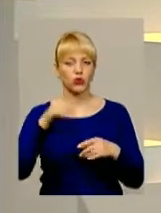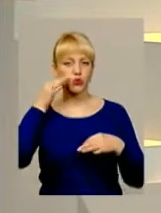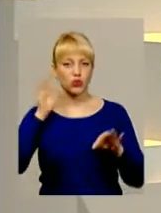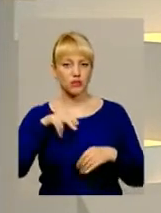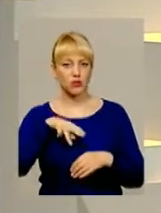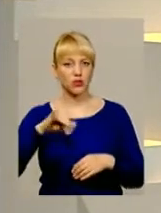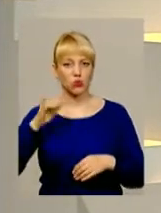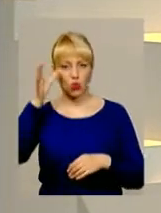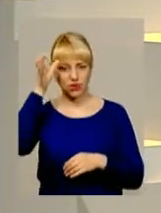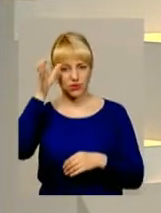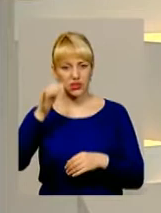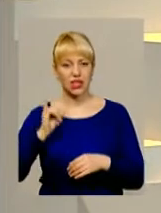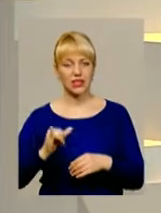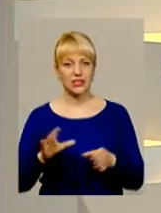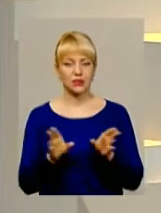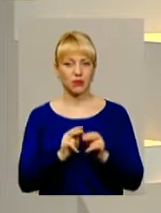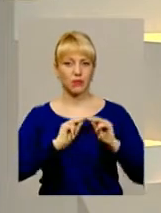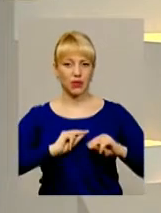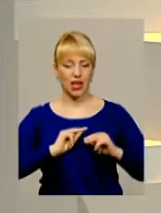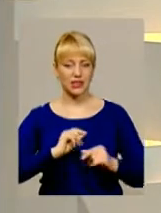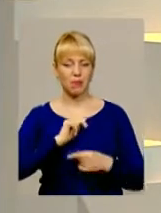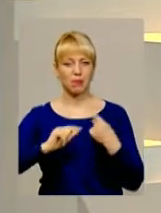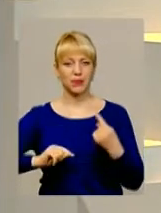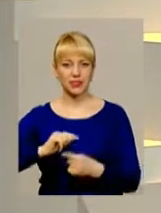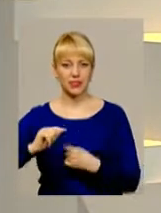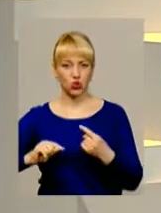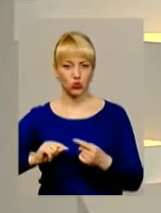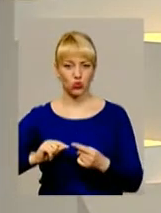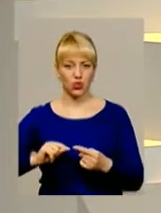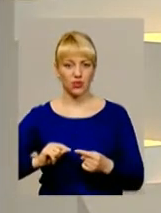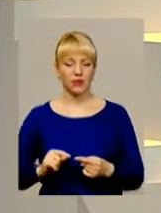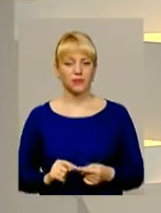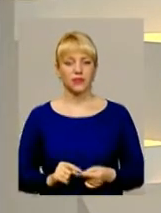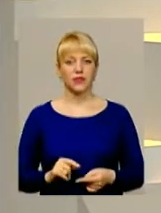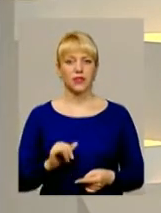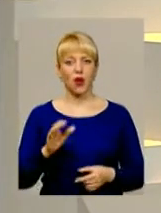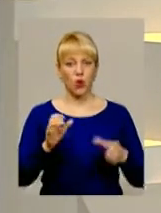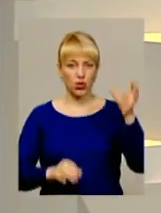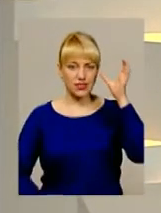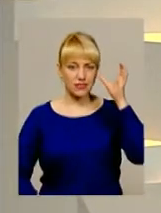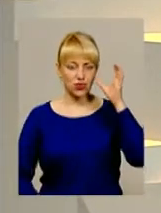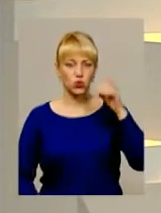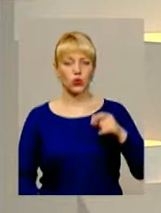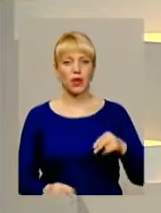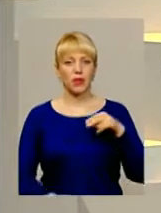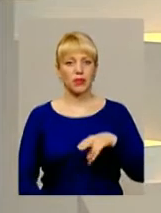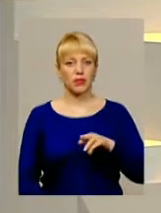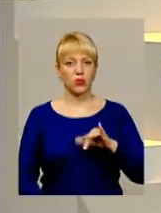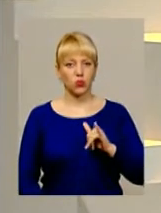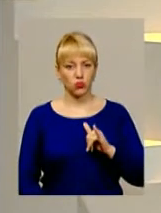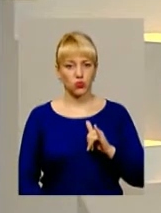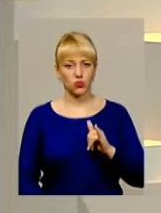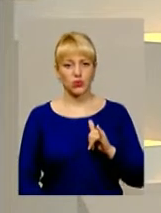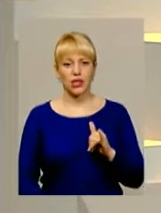профтехосвіти і співпраці бізнесу із освітою, саме профтехосвітою.